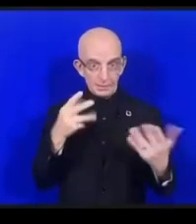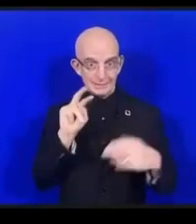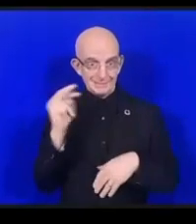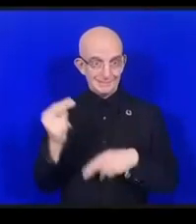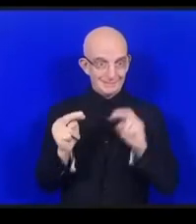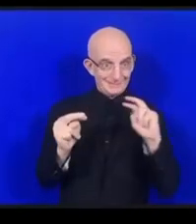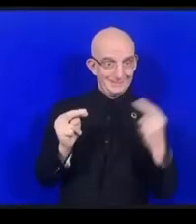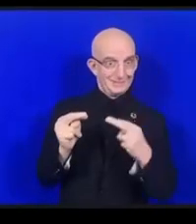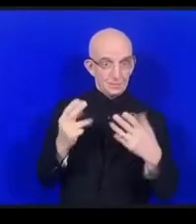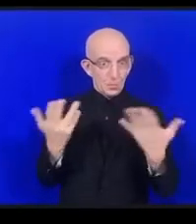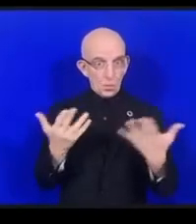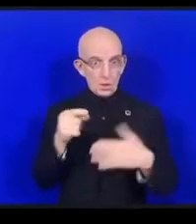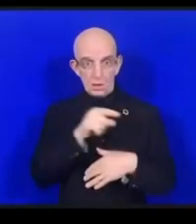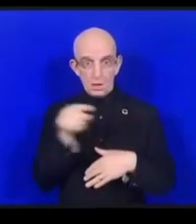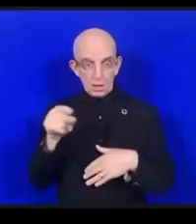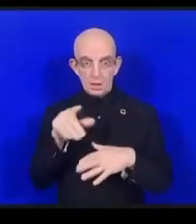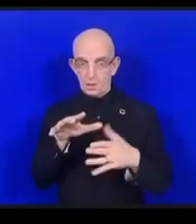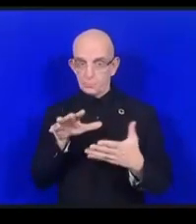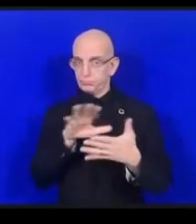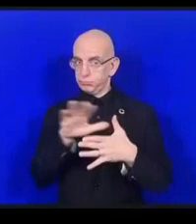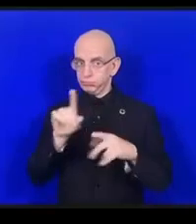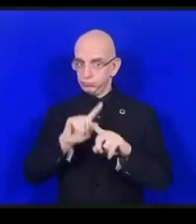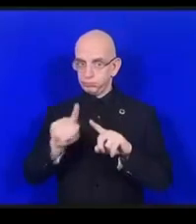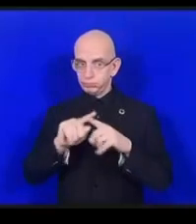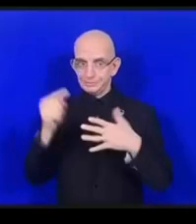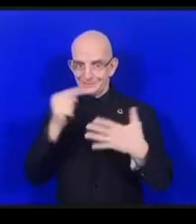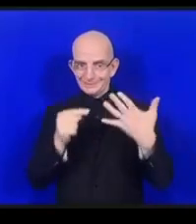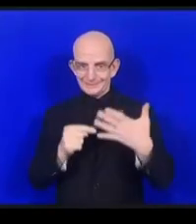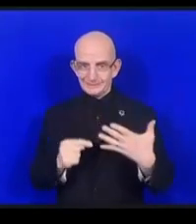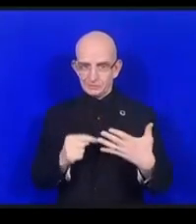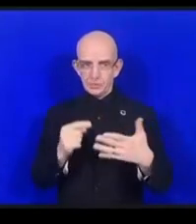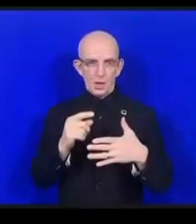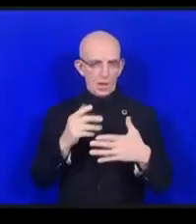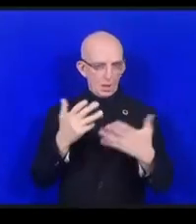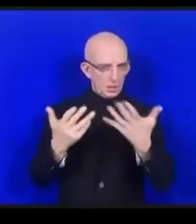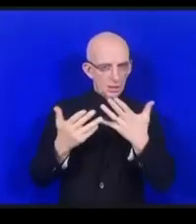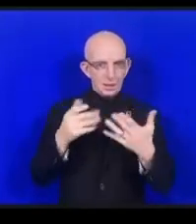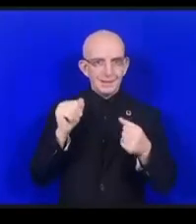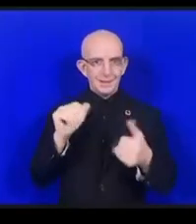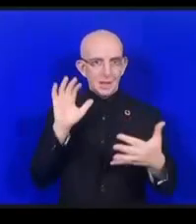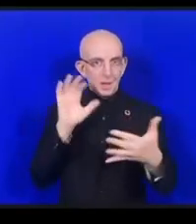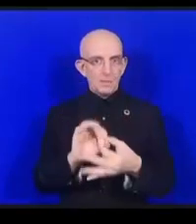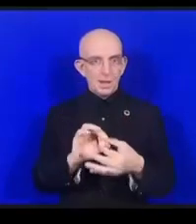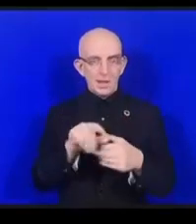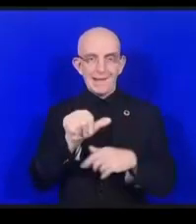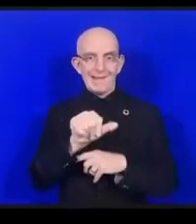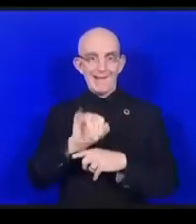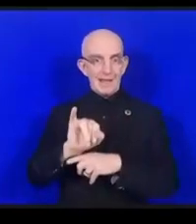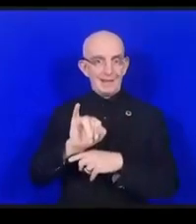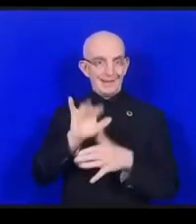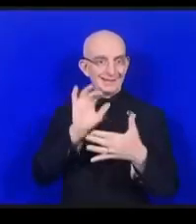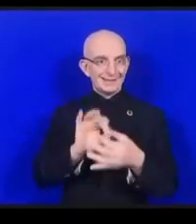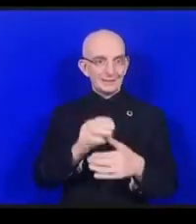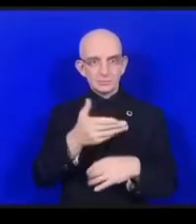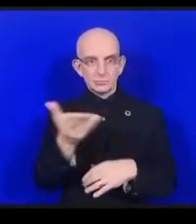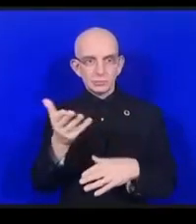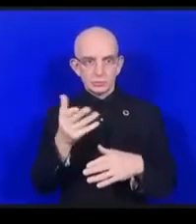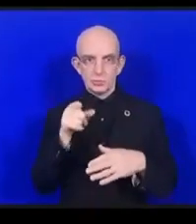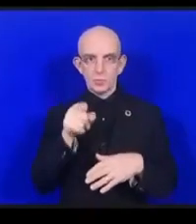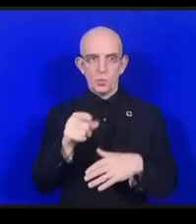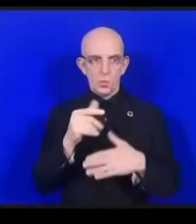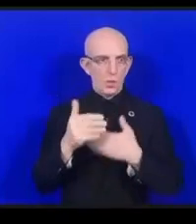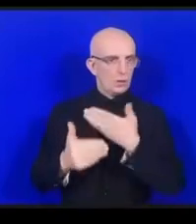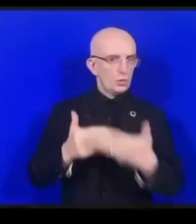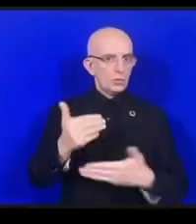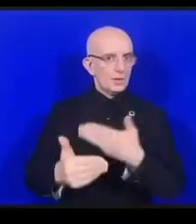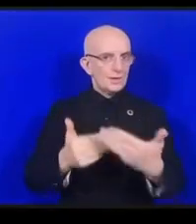SSLMなどといったものはその表情というのがまだなくて不完全な形で